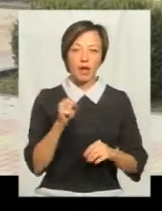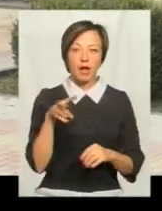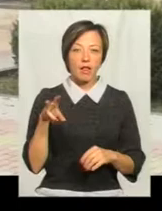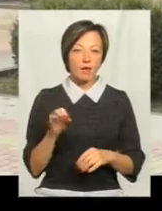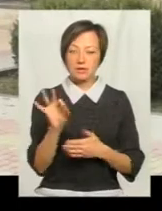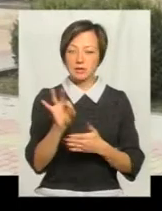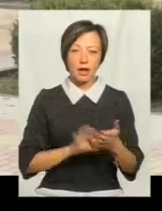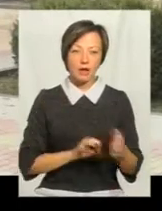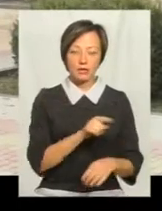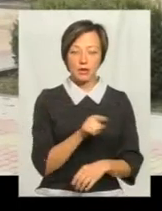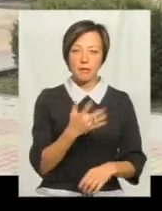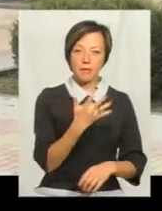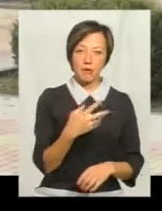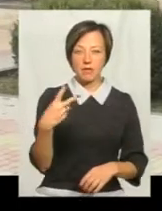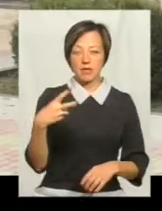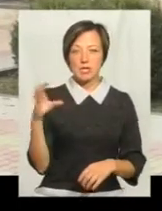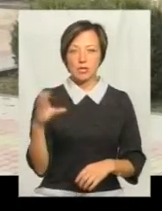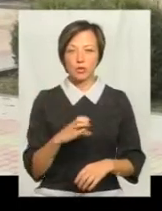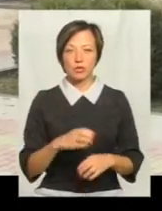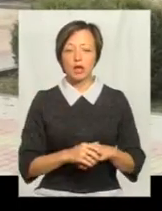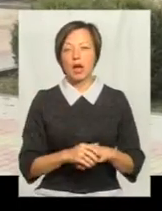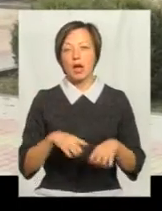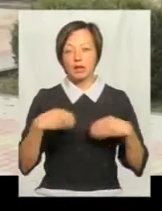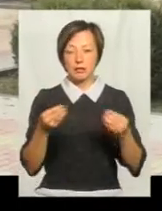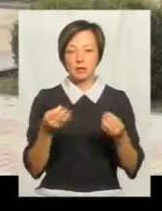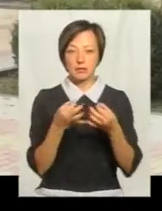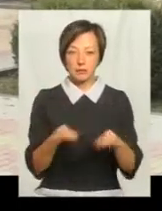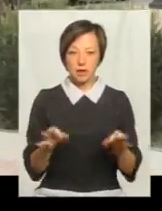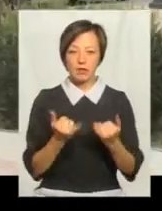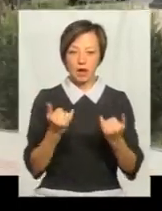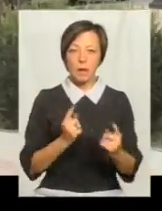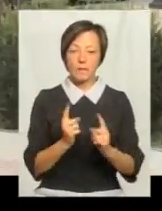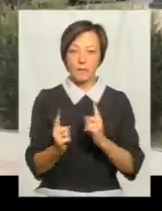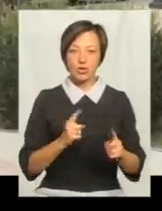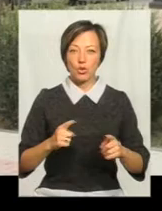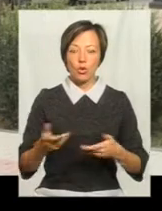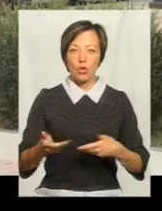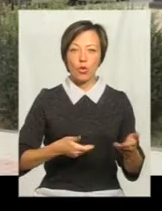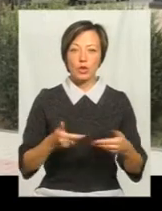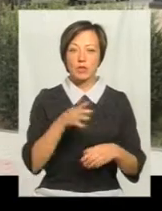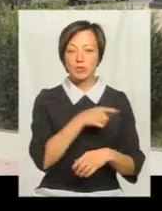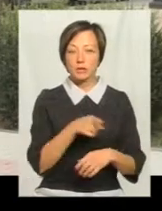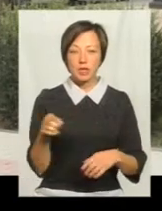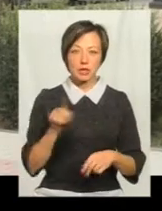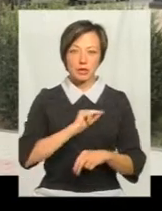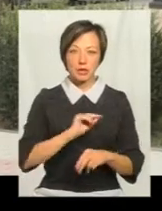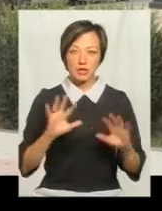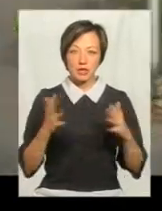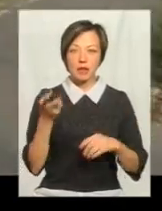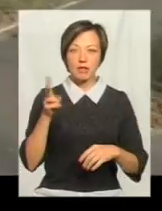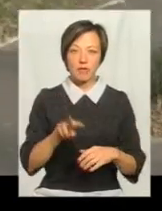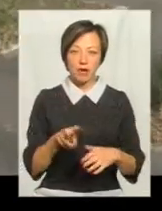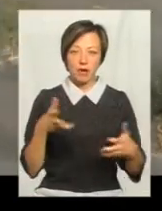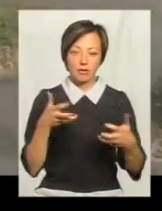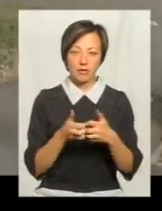він не одразу, а протягом 5-20 секунд. Він дає зелене світло для пішохода. На час, поки світлофор не працює, там сталося два ДТП.